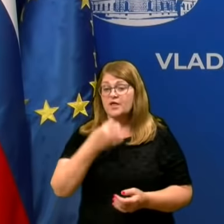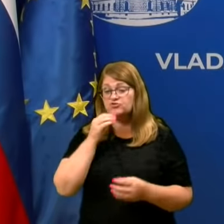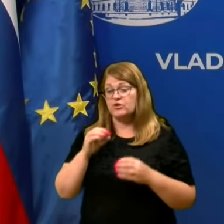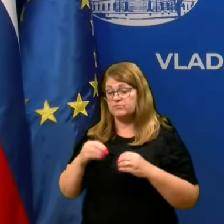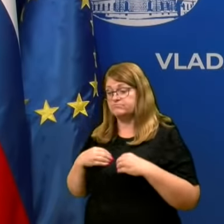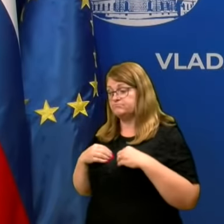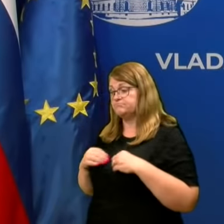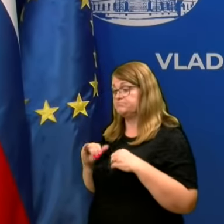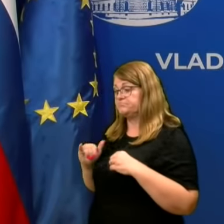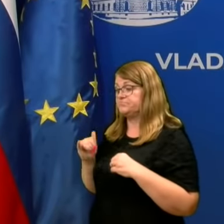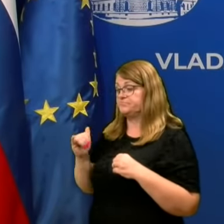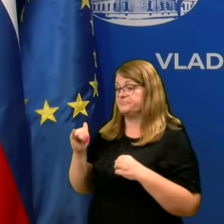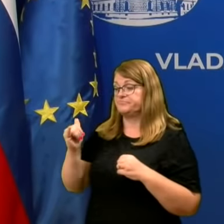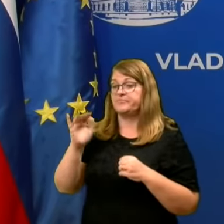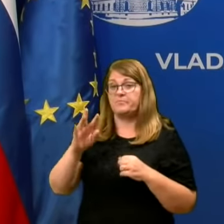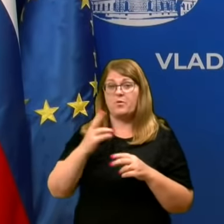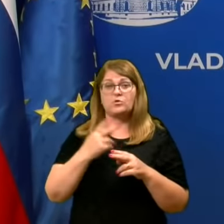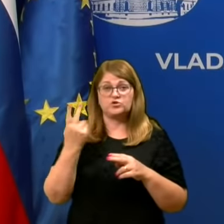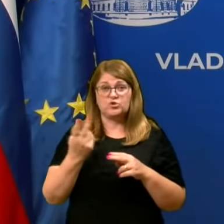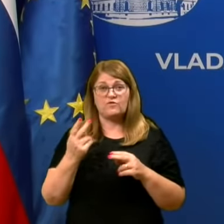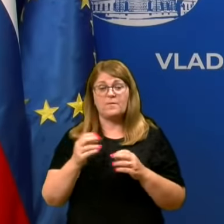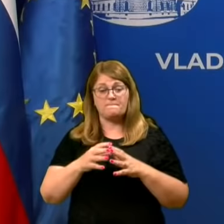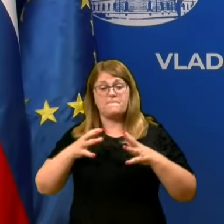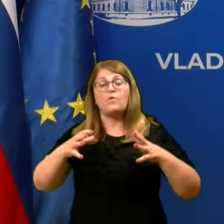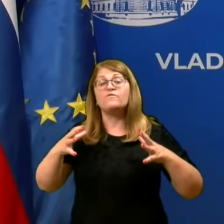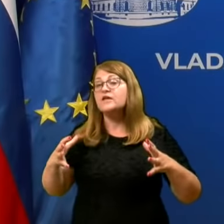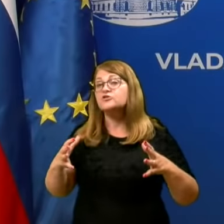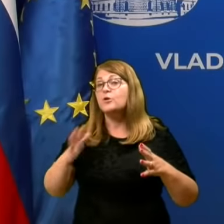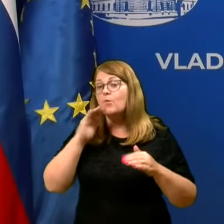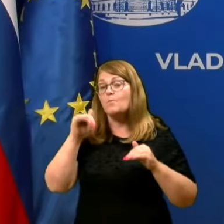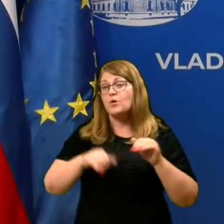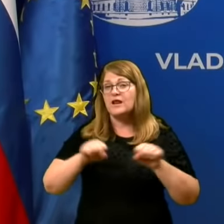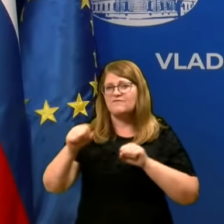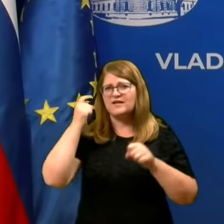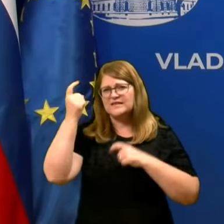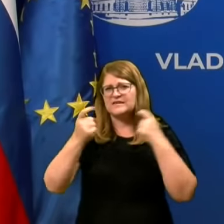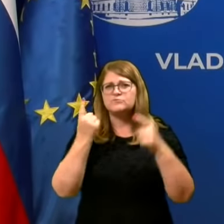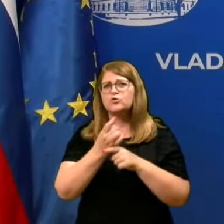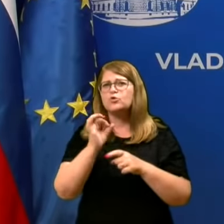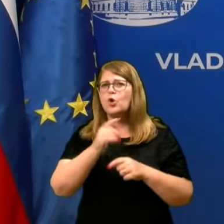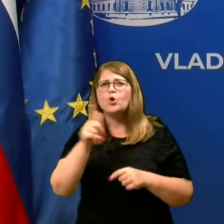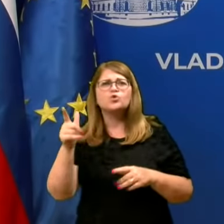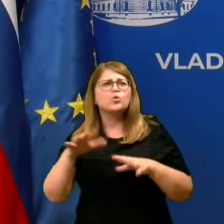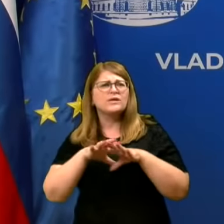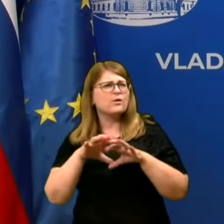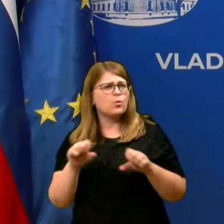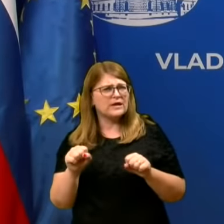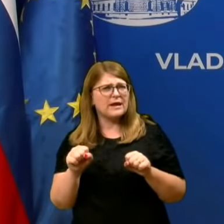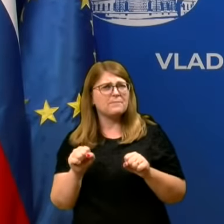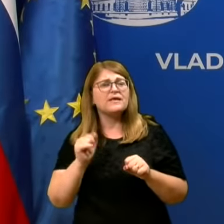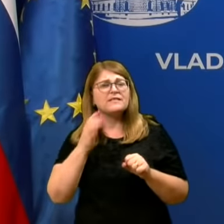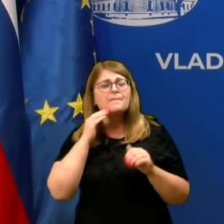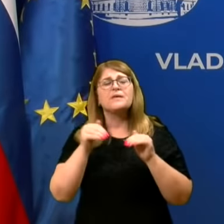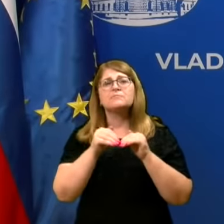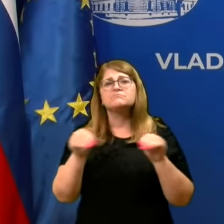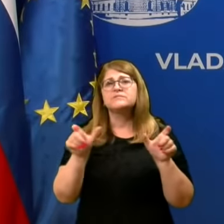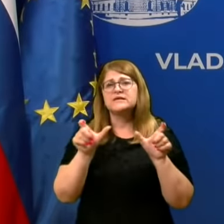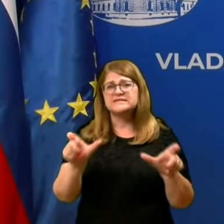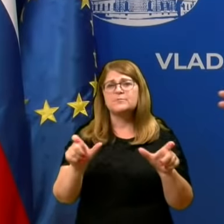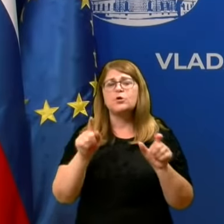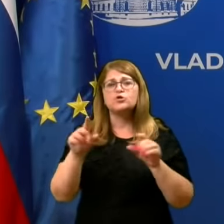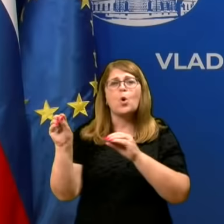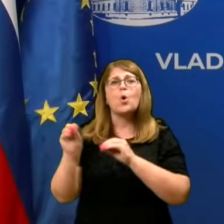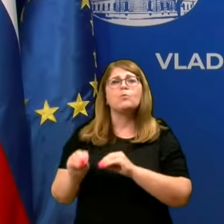po državi podvojilo ali pa povečalo, bo morala vlada razmišljati tudi o drugih ukrepih, da bi zamejila to